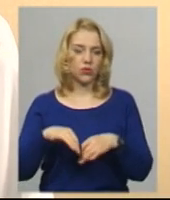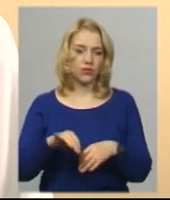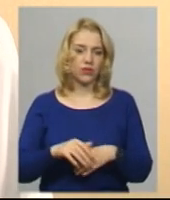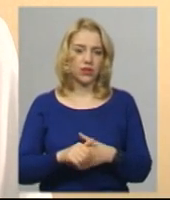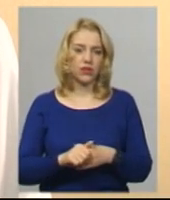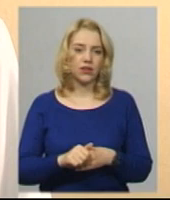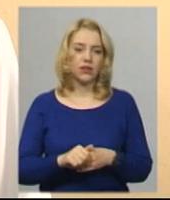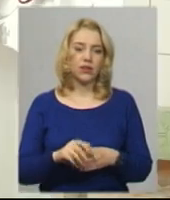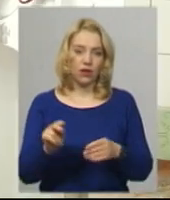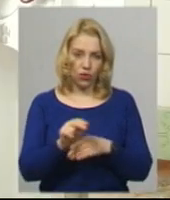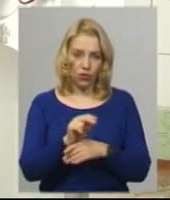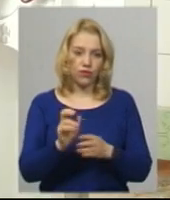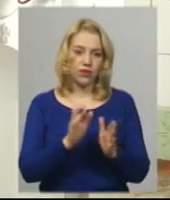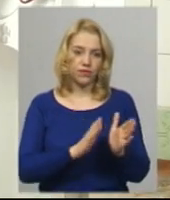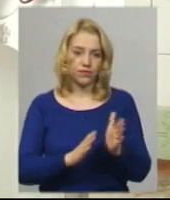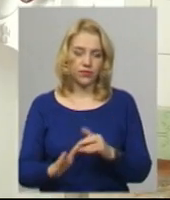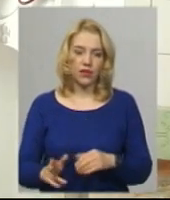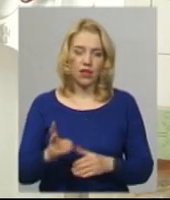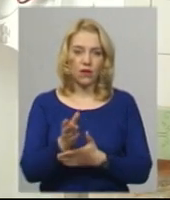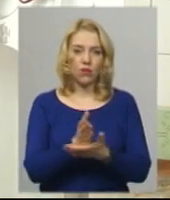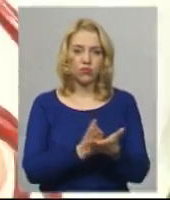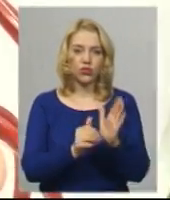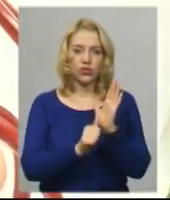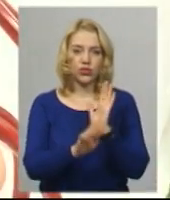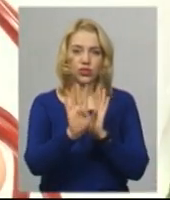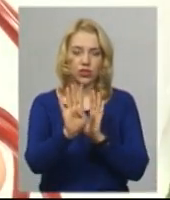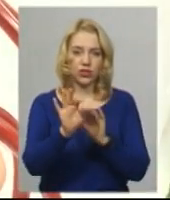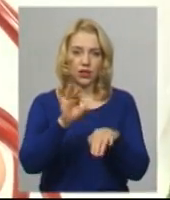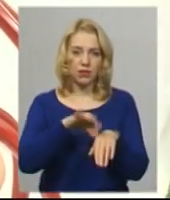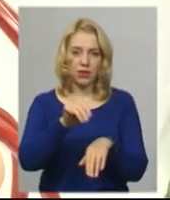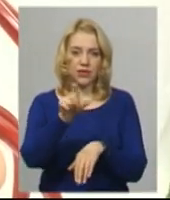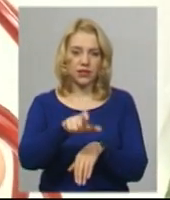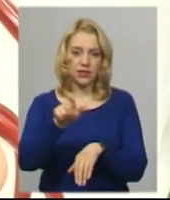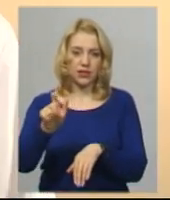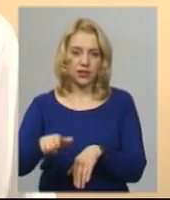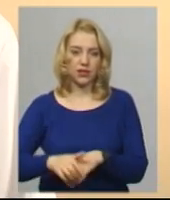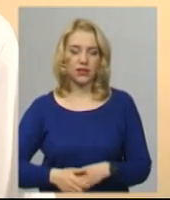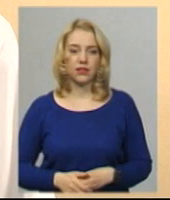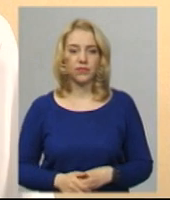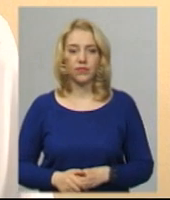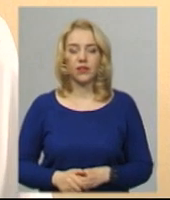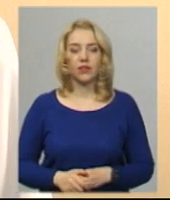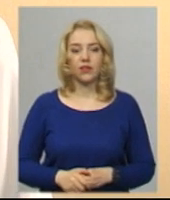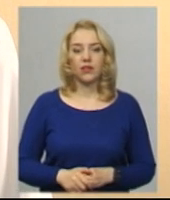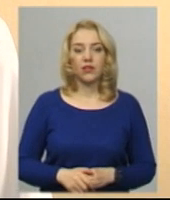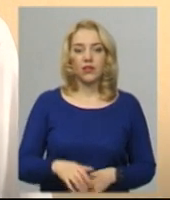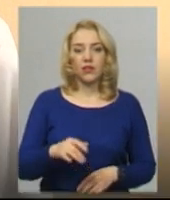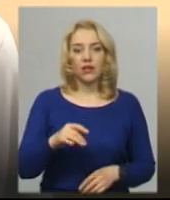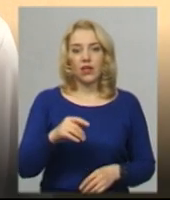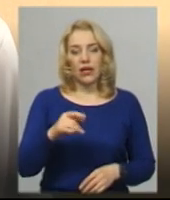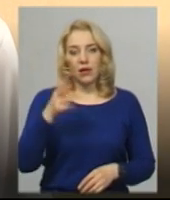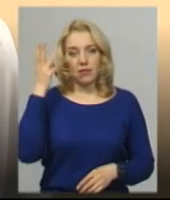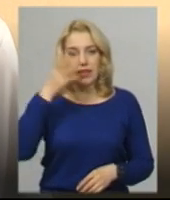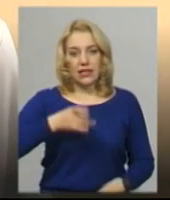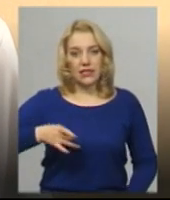продовжується в штатному режимі. На обслуговуванні 64 пацієнта, додає Сергій Одолінський. З районів Хмельницької області, які